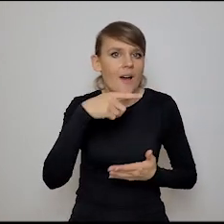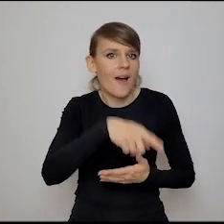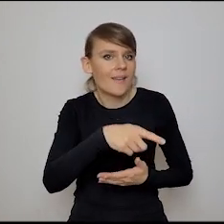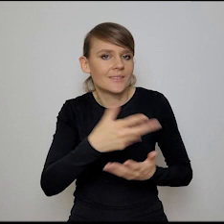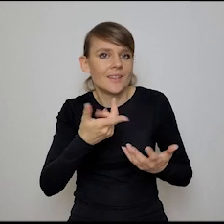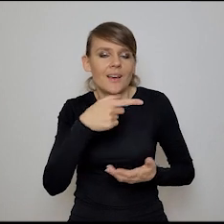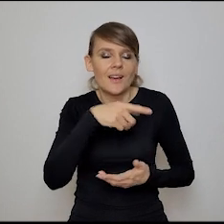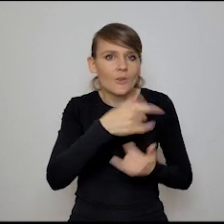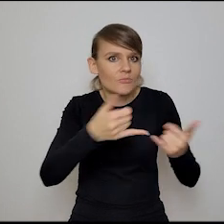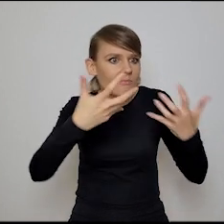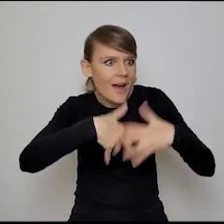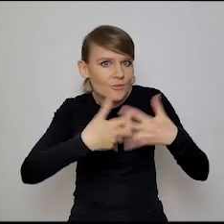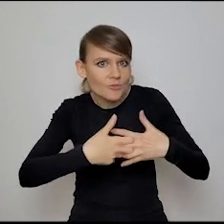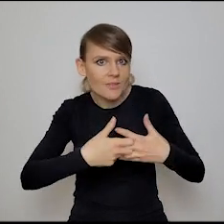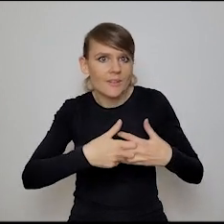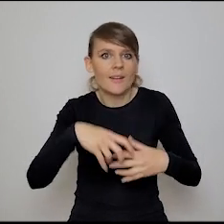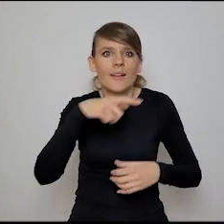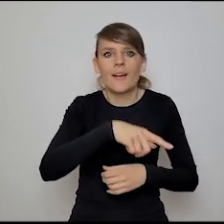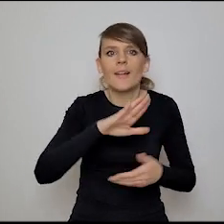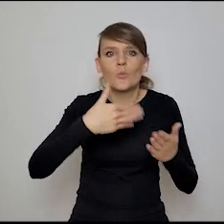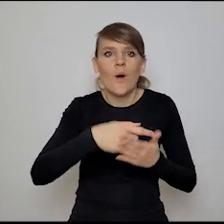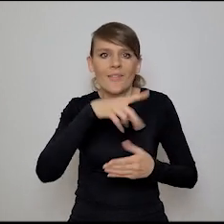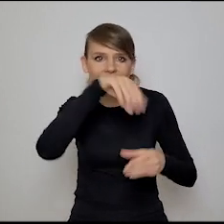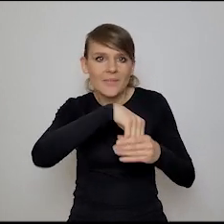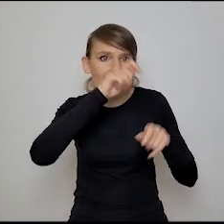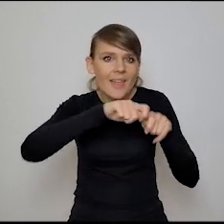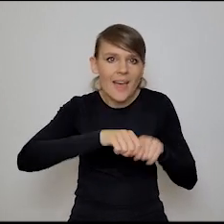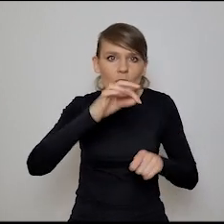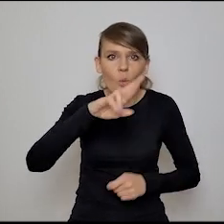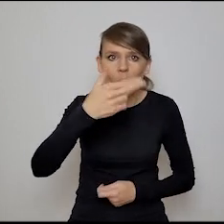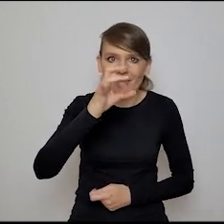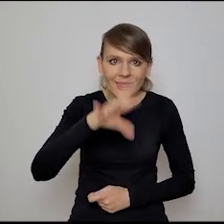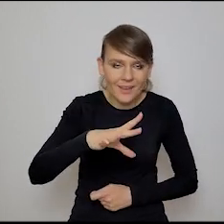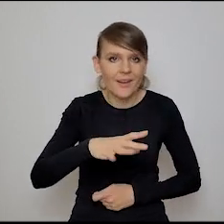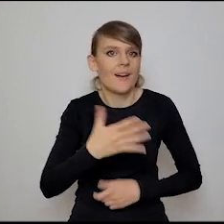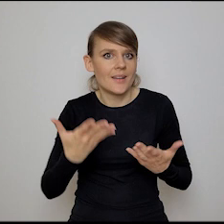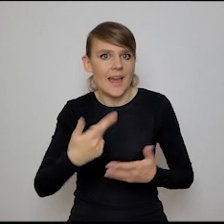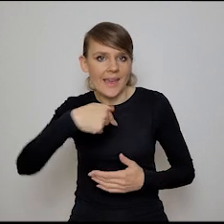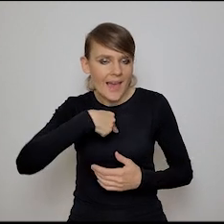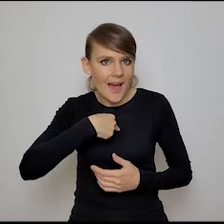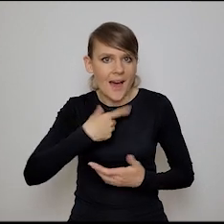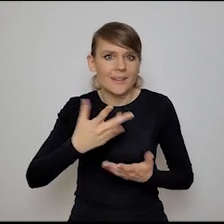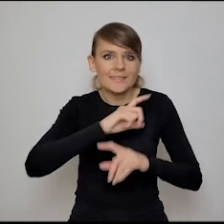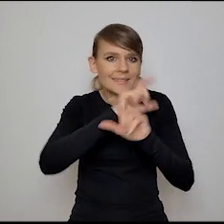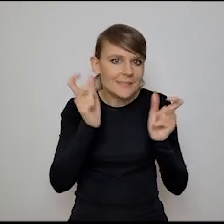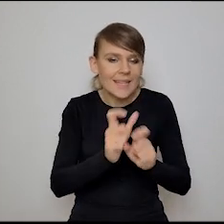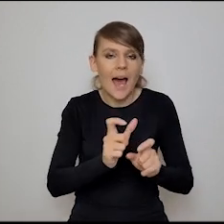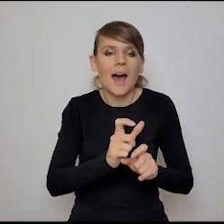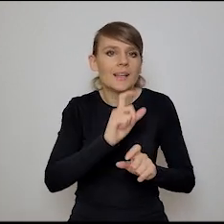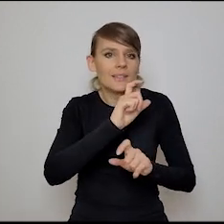nie? To jest de facto przecież test Turinga z nami, z odbiorcą. Oczywiście. Że ja jestem wprowadzony przez cały